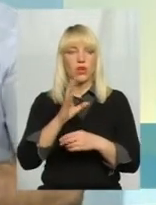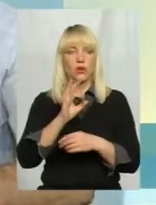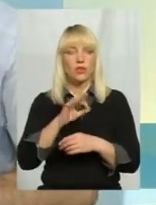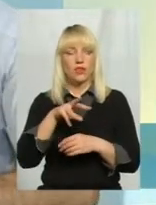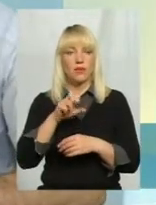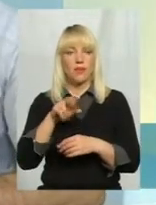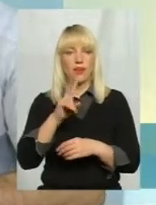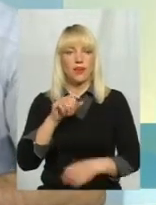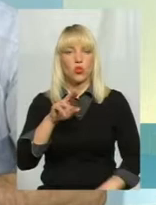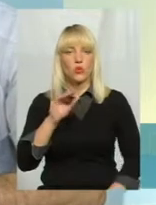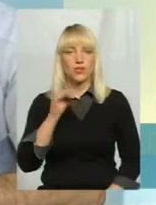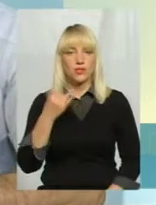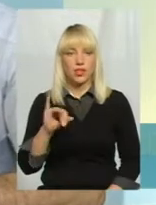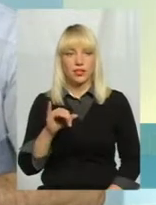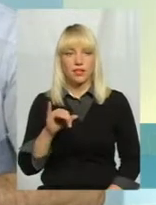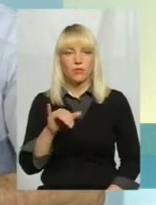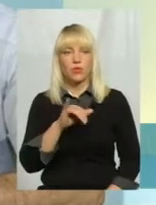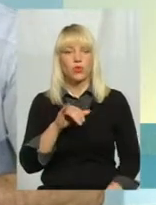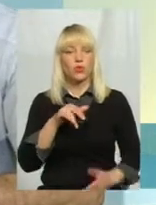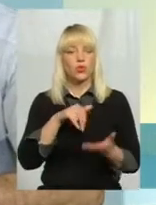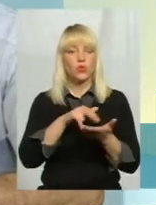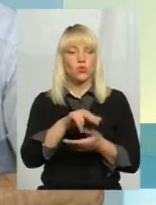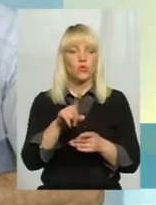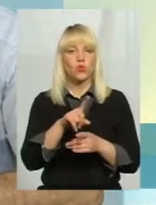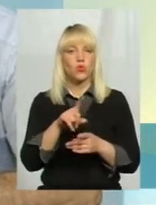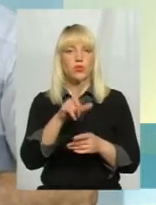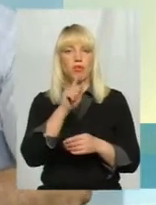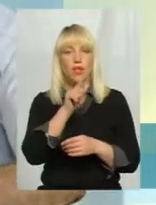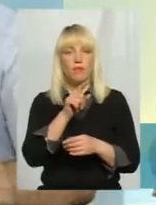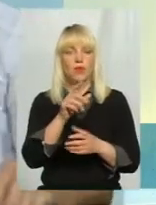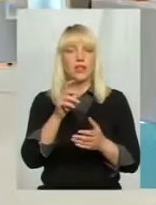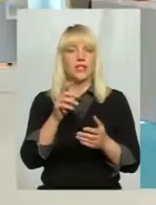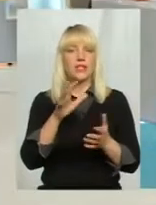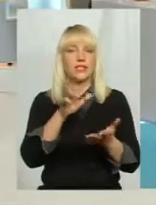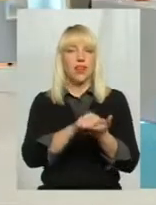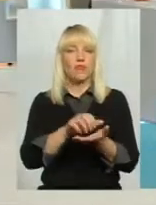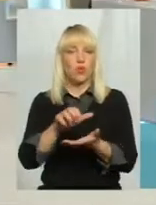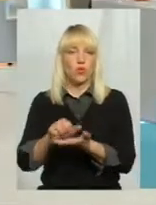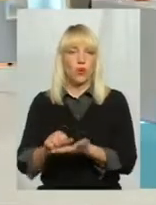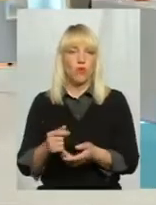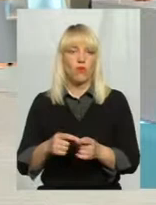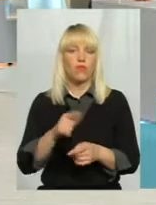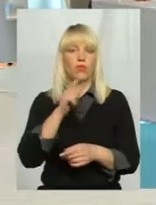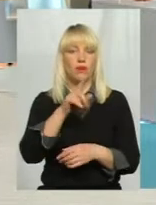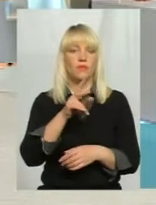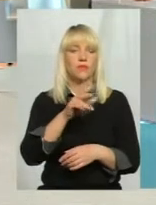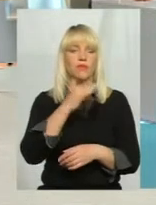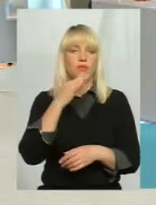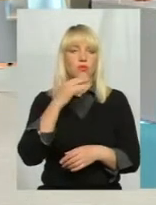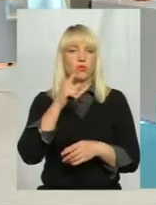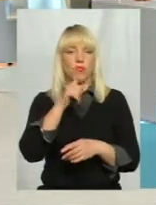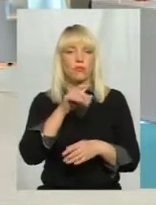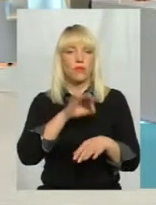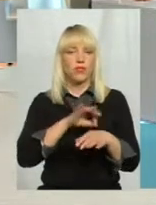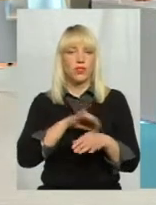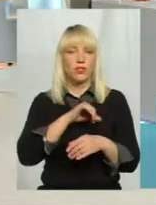Македонський, кудись ходившись там завойовувати, і військо там все хворіло, не хворів тільки ПІП, і сам Олександр